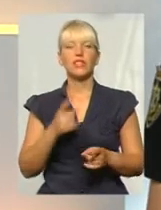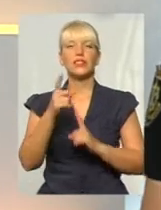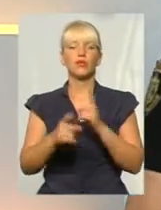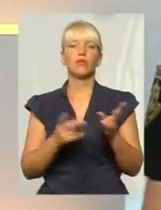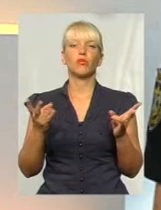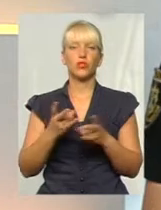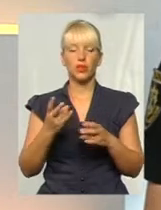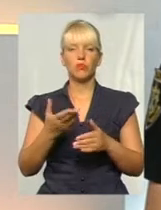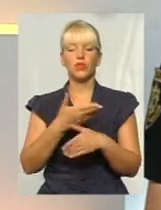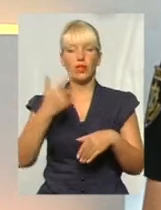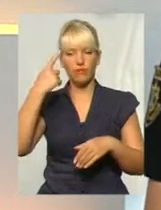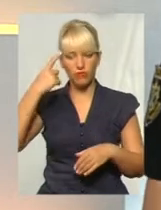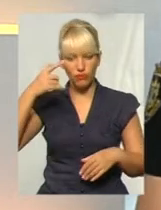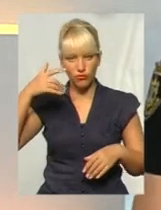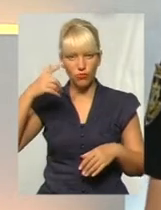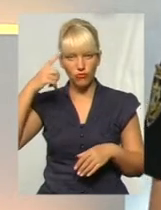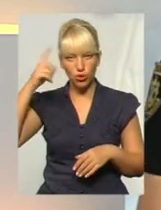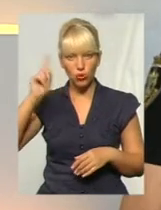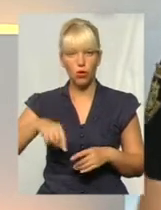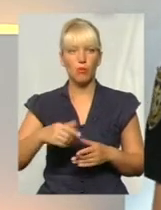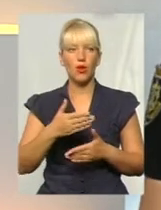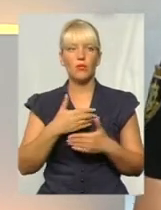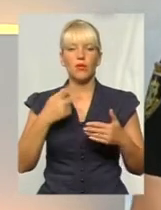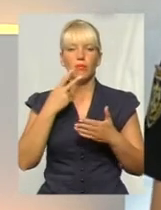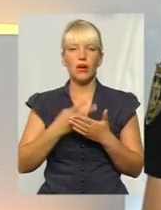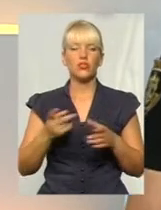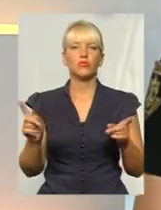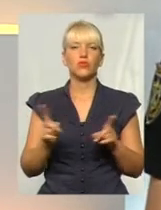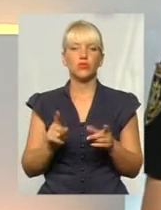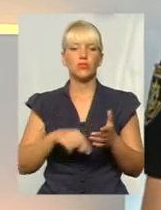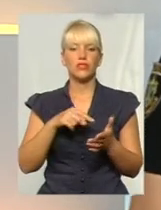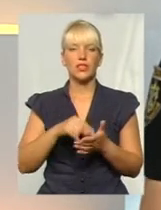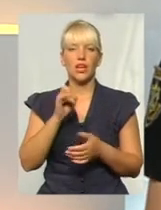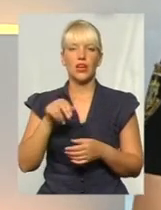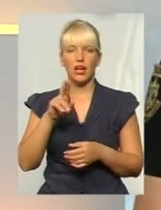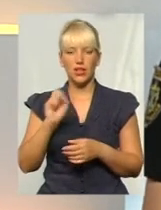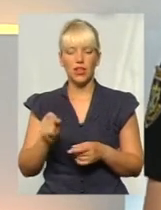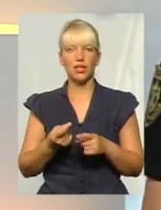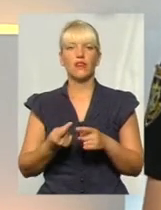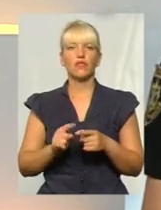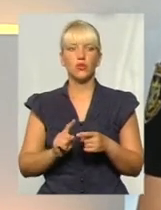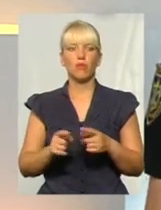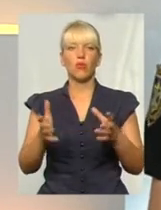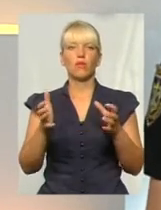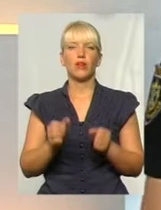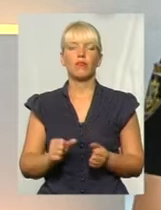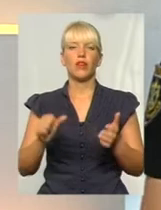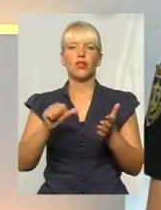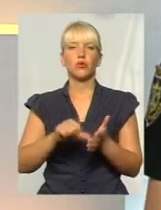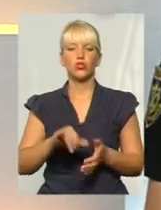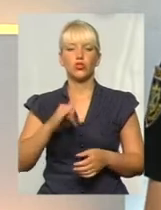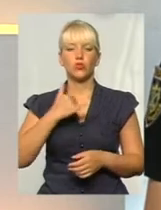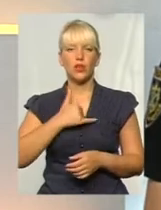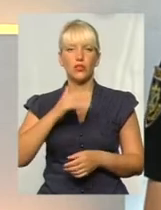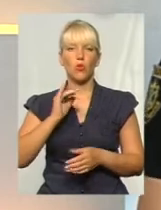відомо, і ми бачимо ці зміни, що і міська рада вже безпосередньо приймає в цьому і участь. І в нас в парку